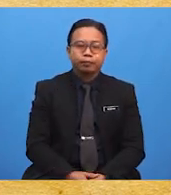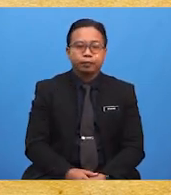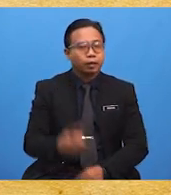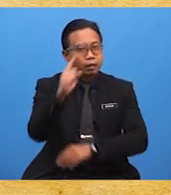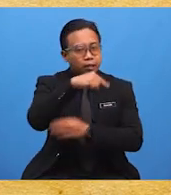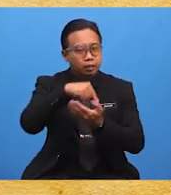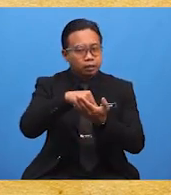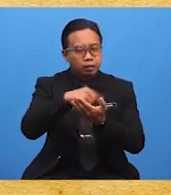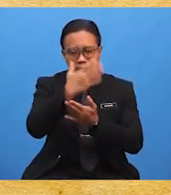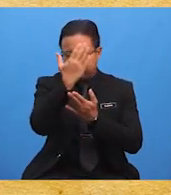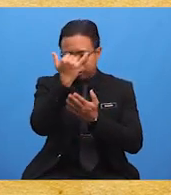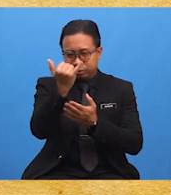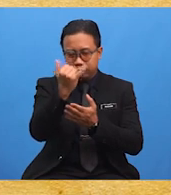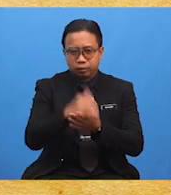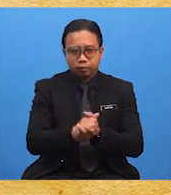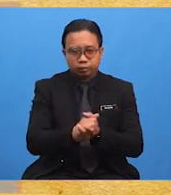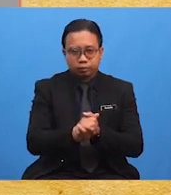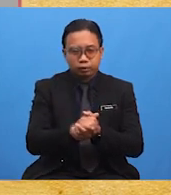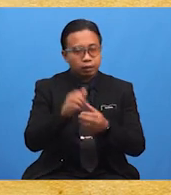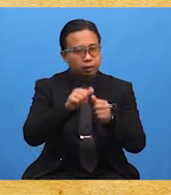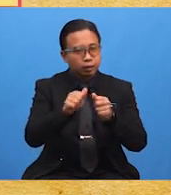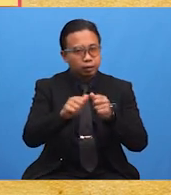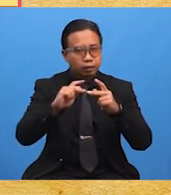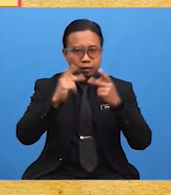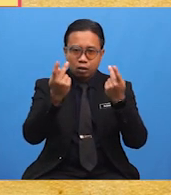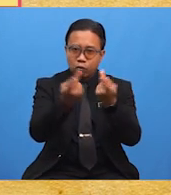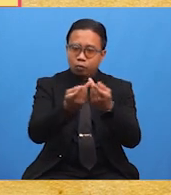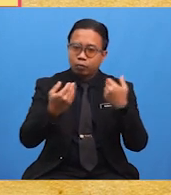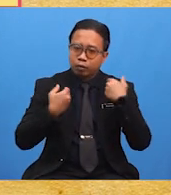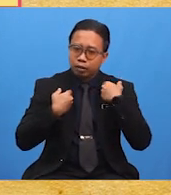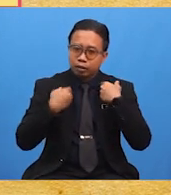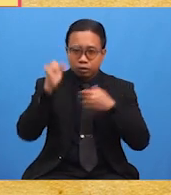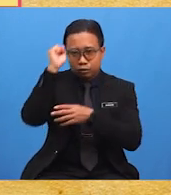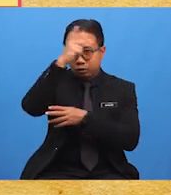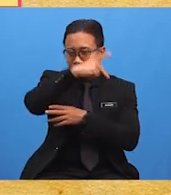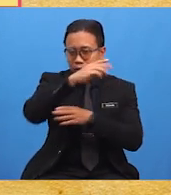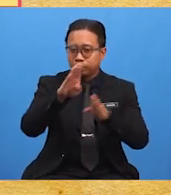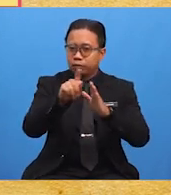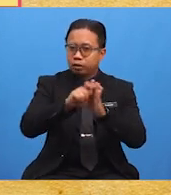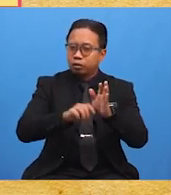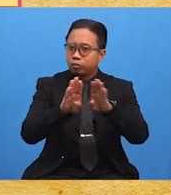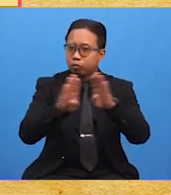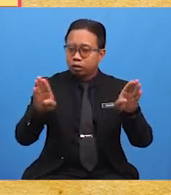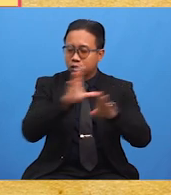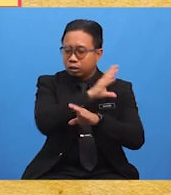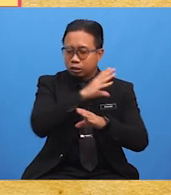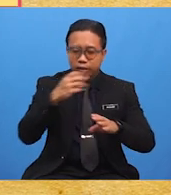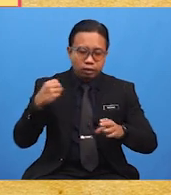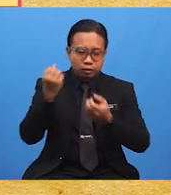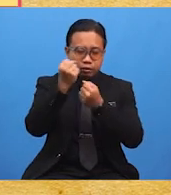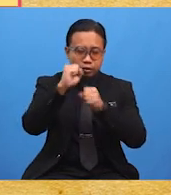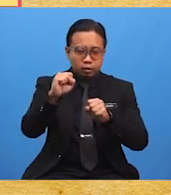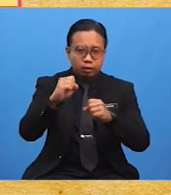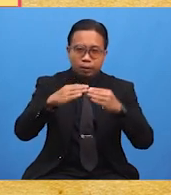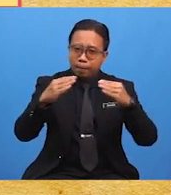ini demikian kerana setiap kaum mempunyai sikap terbuka dan bersedia menerima